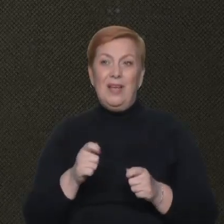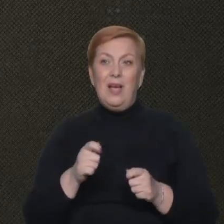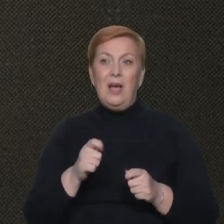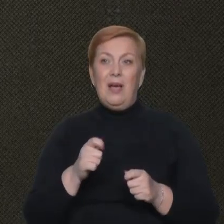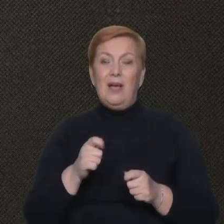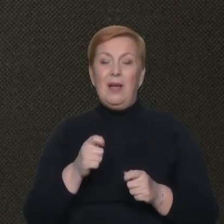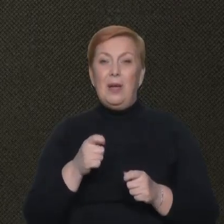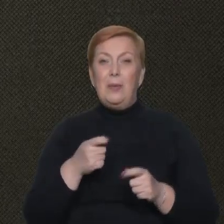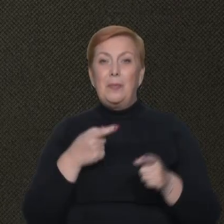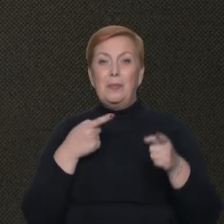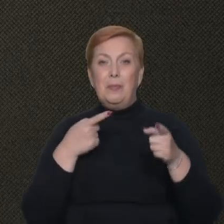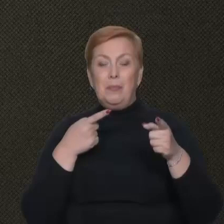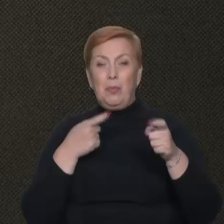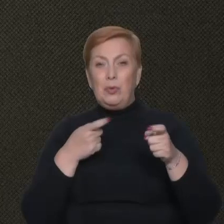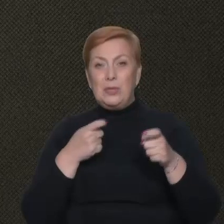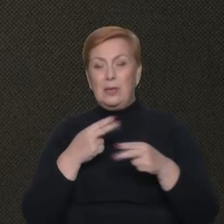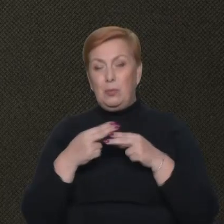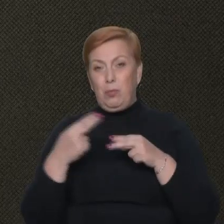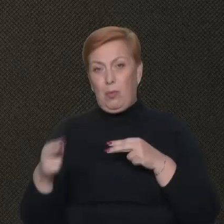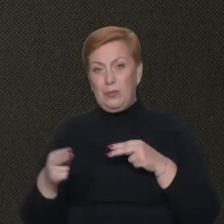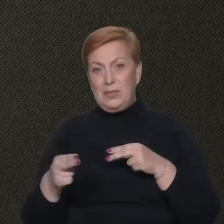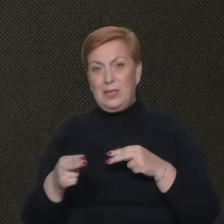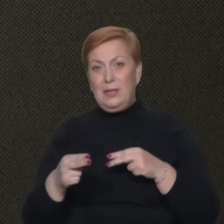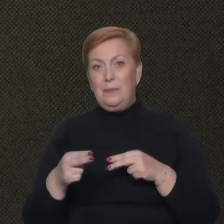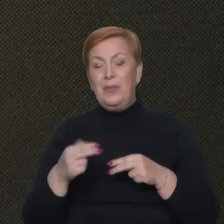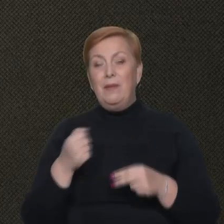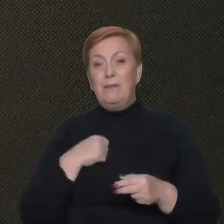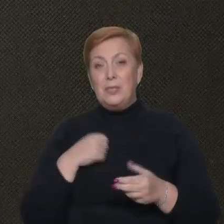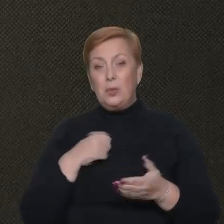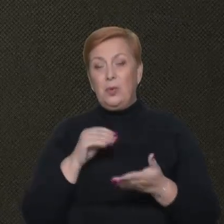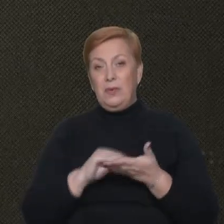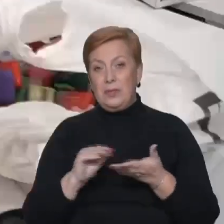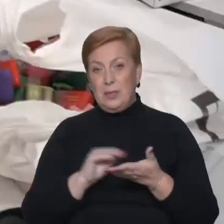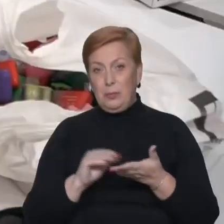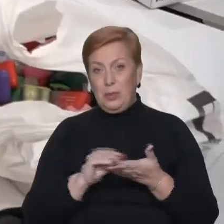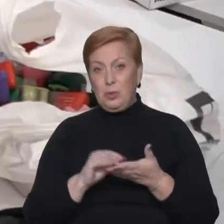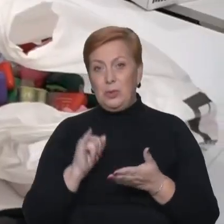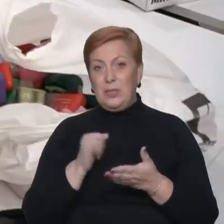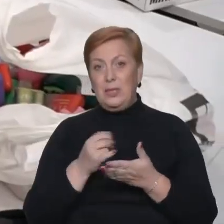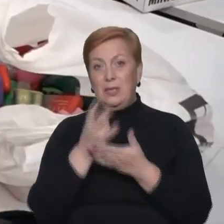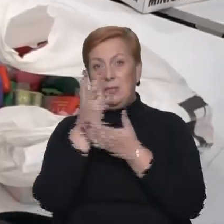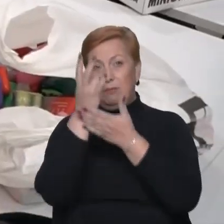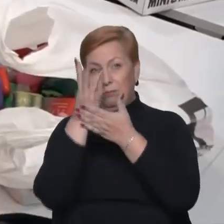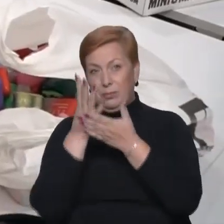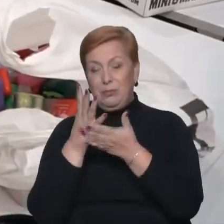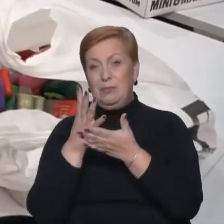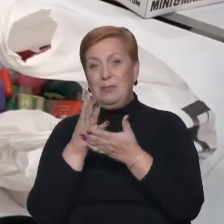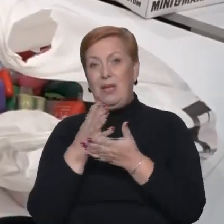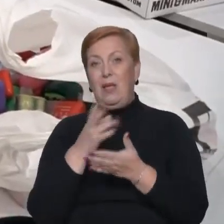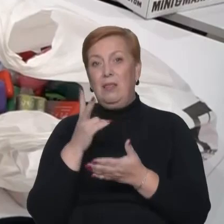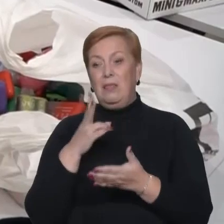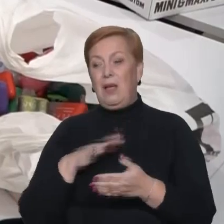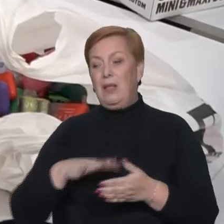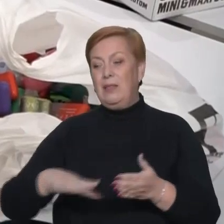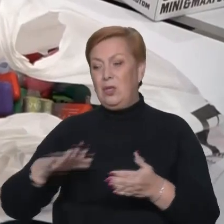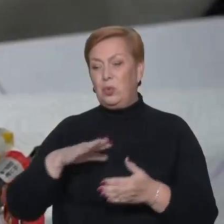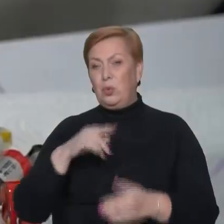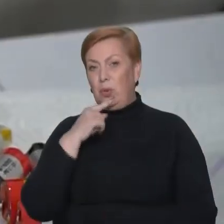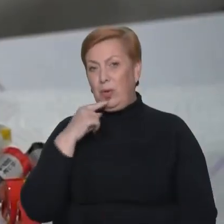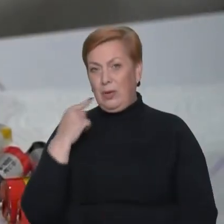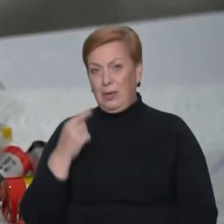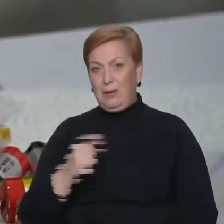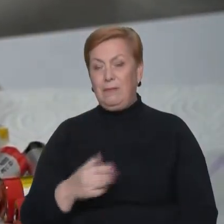снарядів українські військові напишуть послання та запустять на позиції військ РФ. Олеся Приходсько, Олександр Шаудибін,